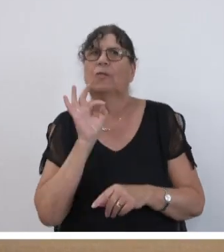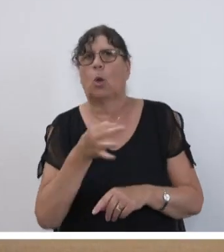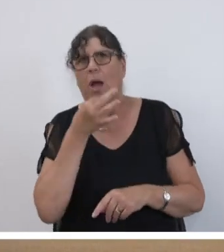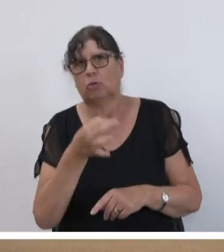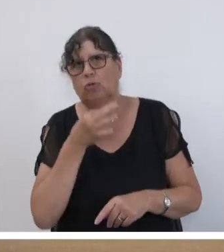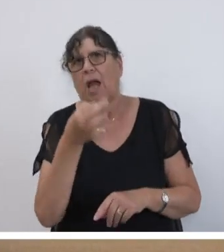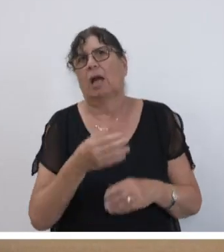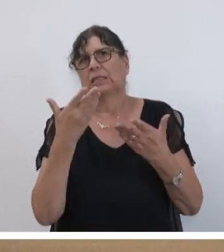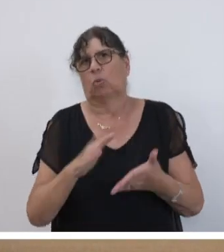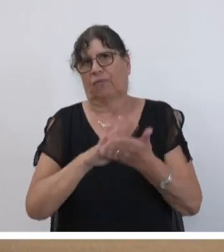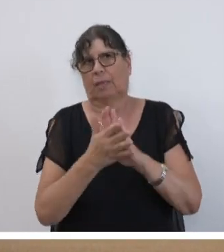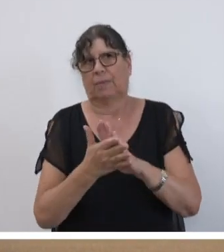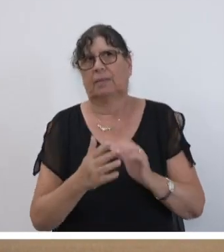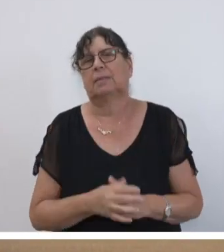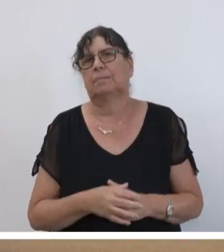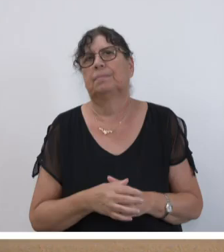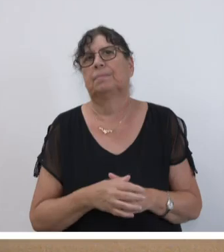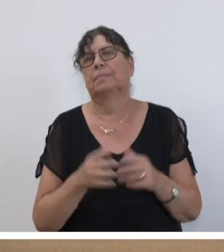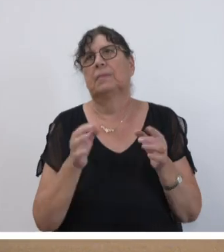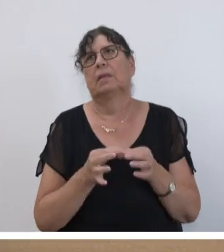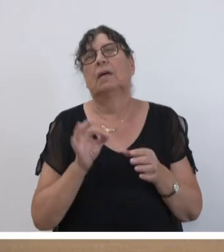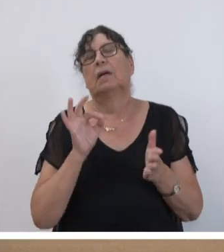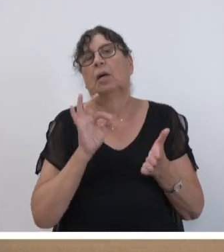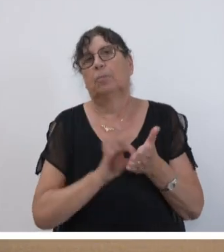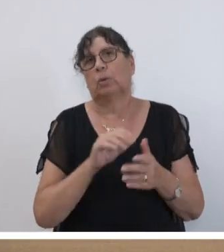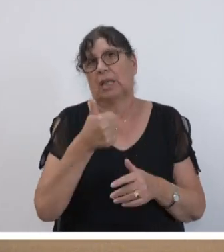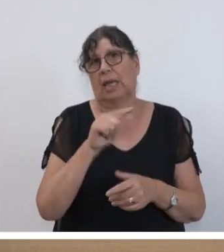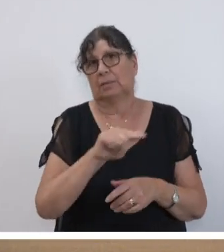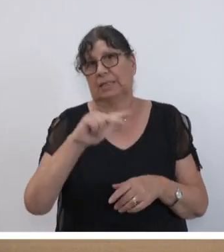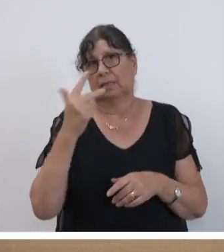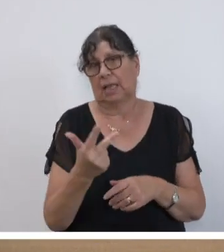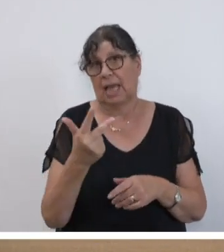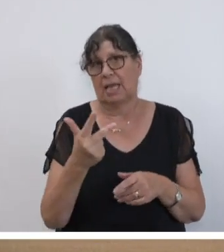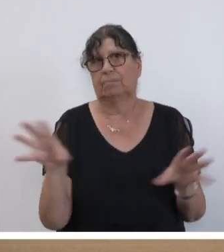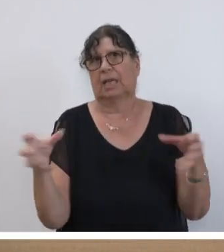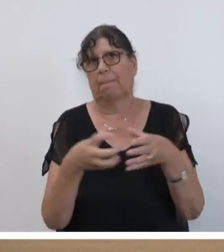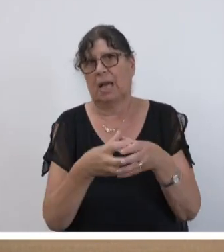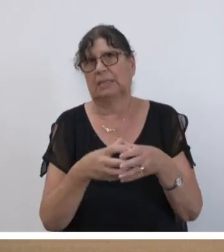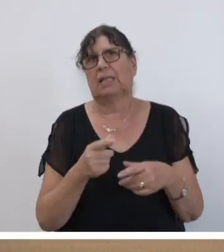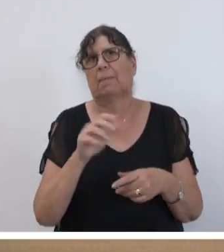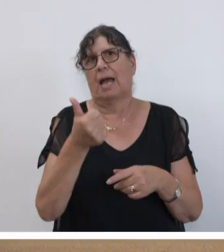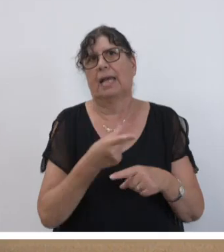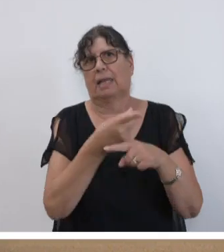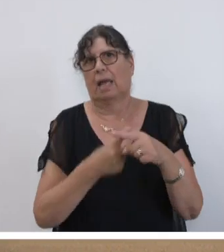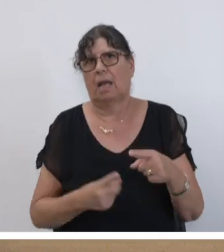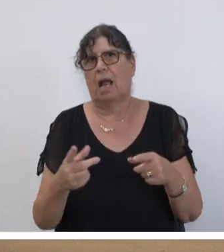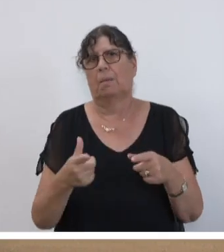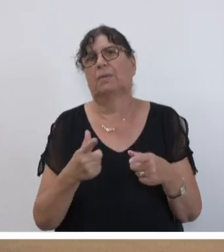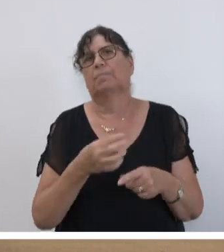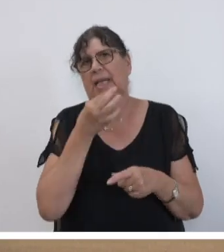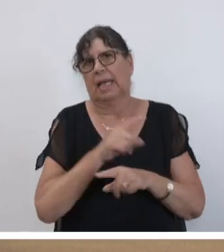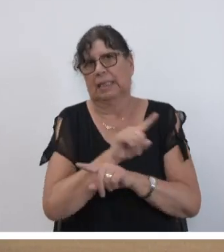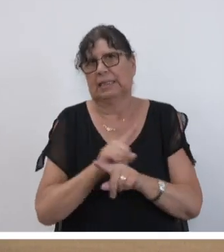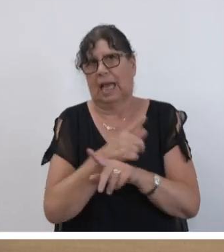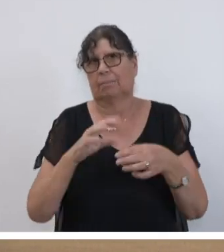auf Folgendes verständigt. Die Tagesordnungspunkte 1 bis 3 werden gemeinsam in einem anderthalbfachen Redezeitmodul